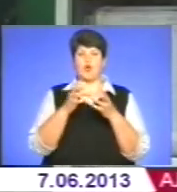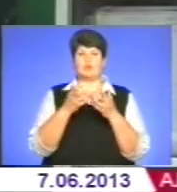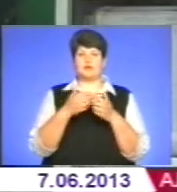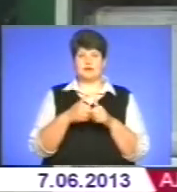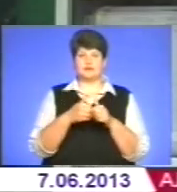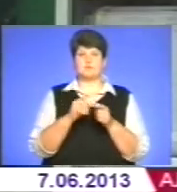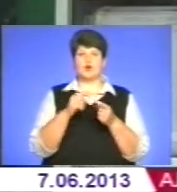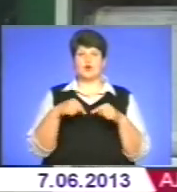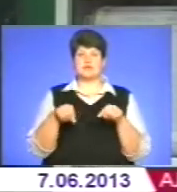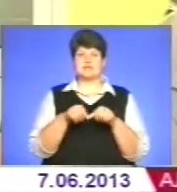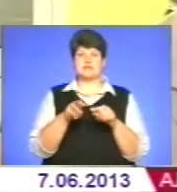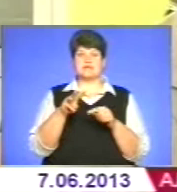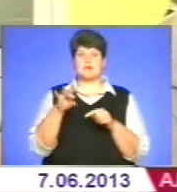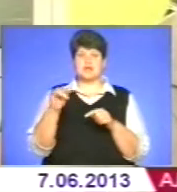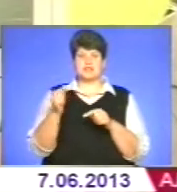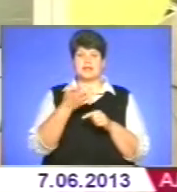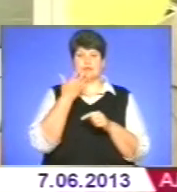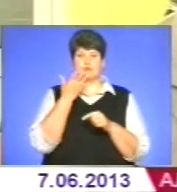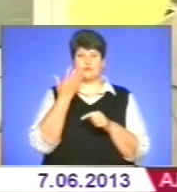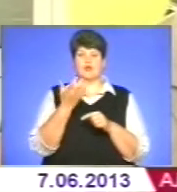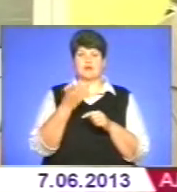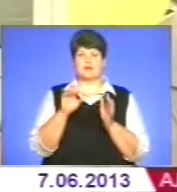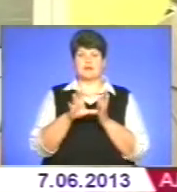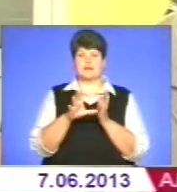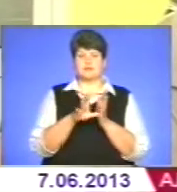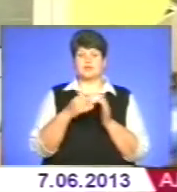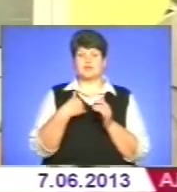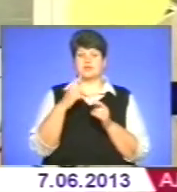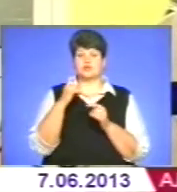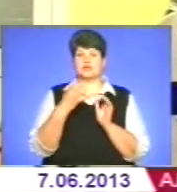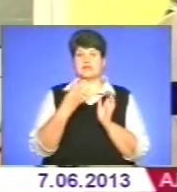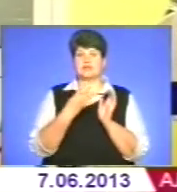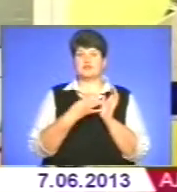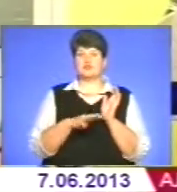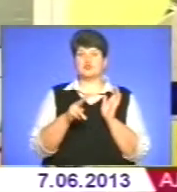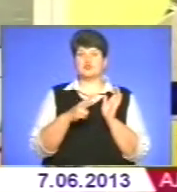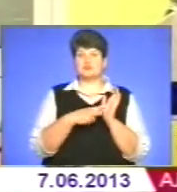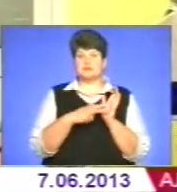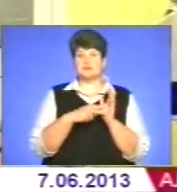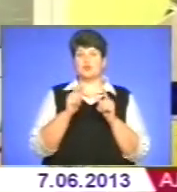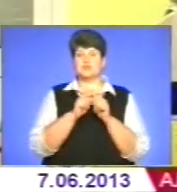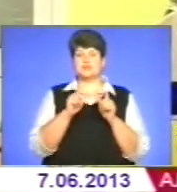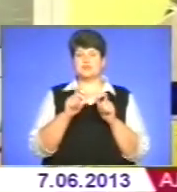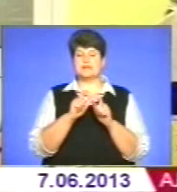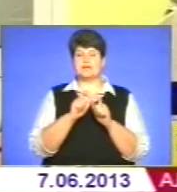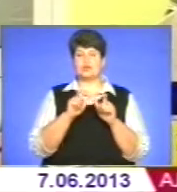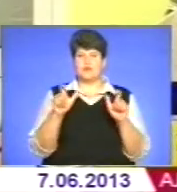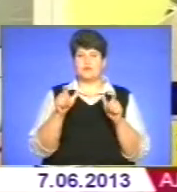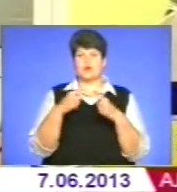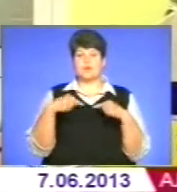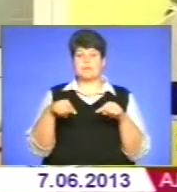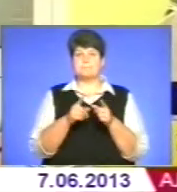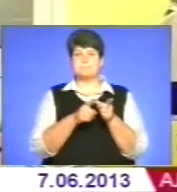мереж теплової енергії. На сьогоднішній день 197 бюджетних установ та організацій переведено на використання